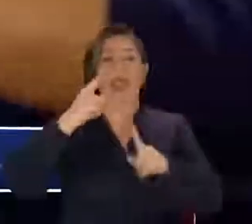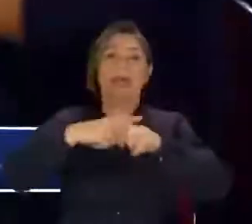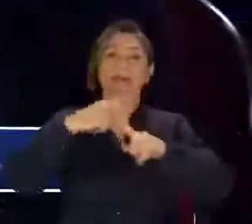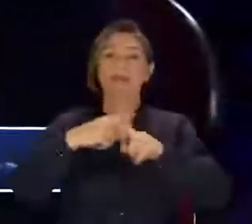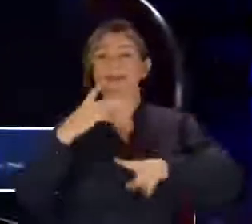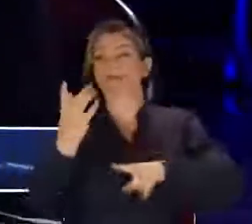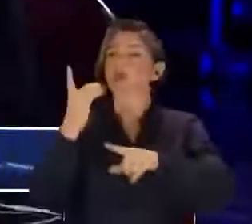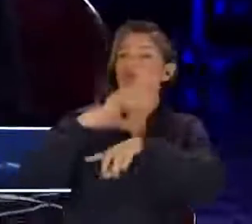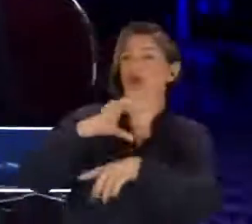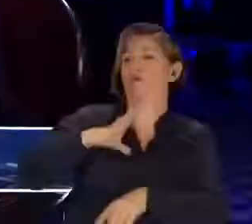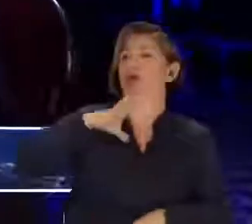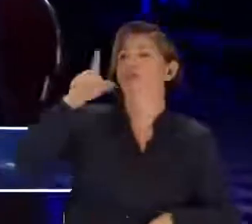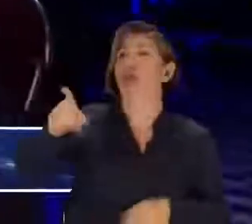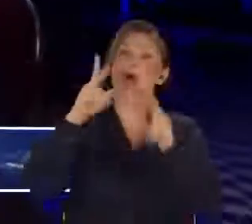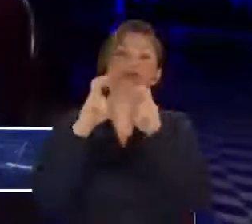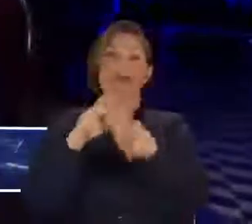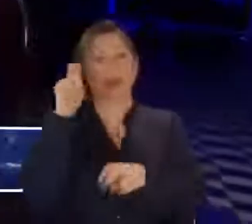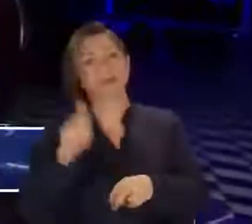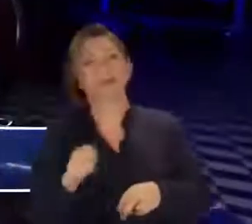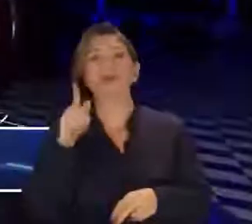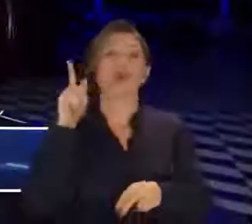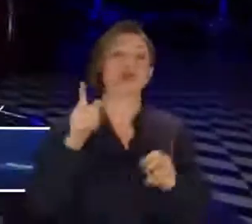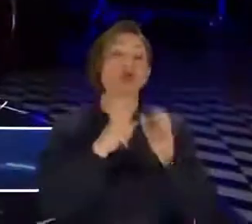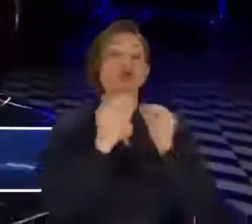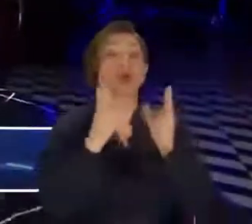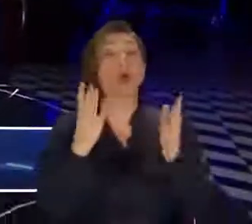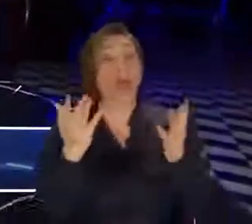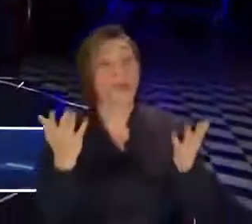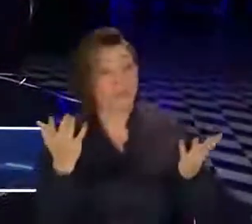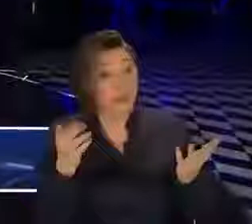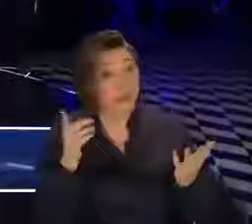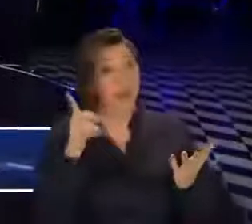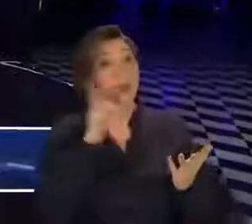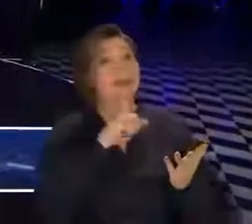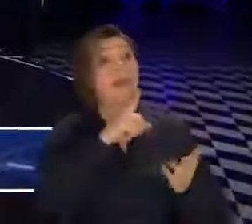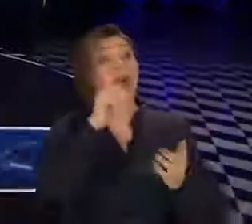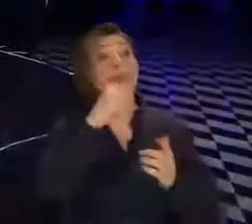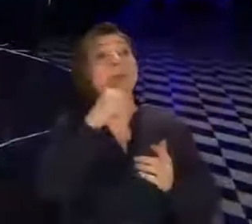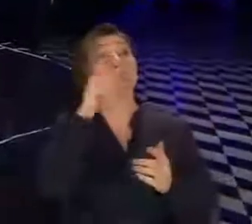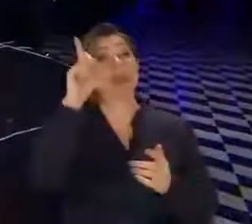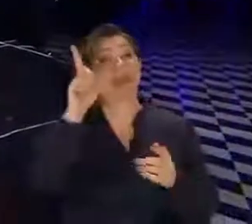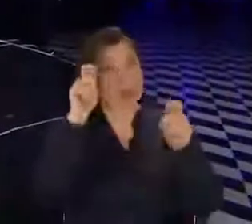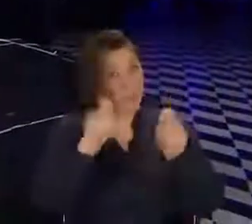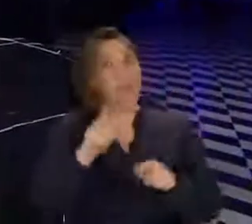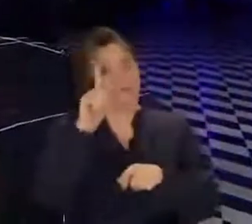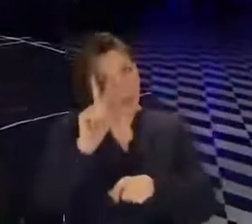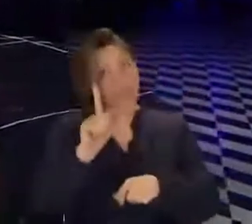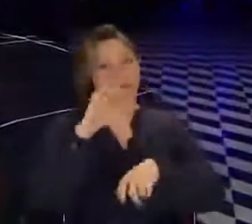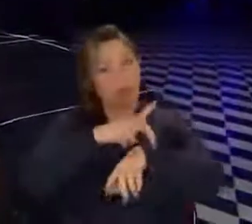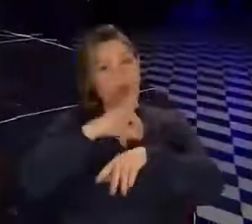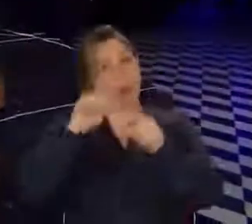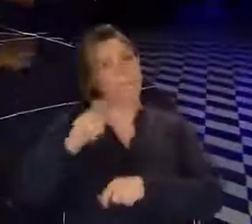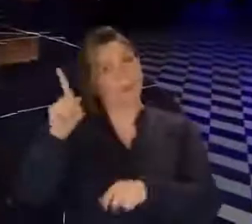bilmem ne doktoru varmış. Araştırma yapmış. ona büyük yük. Evet İngiltere'de adamın biri yaptı. Bir doktorun biri